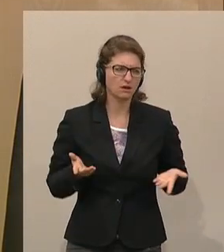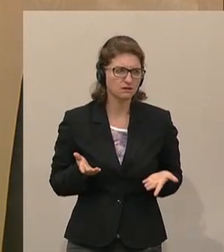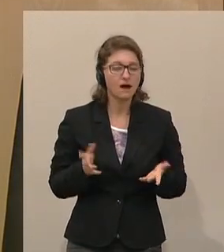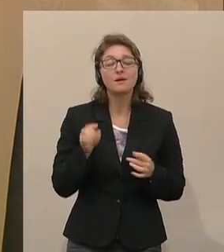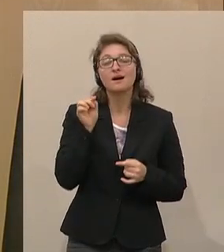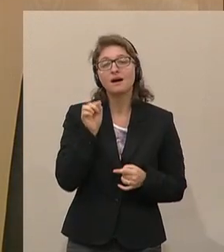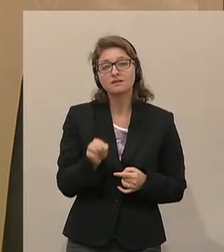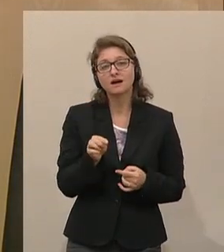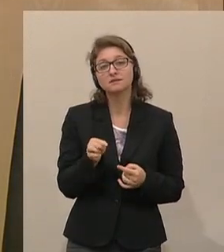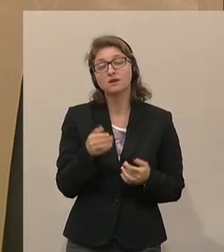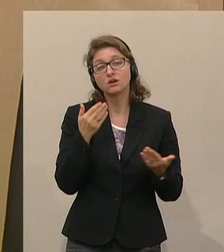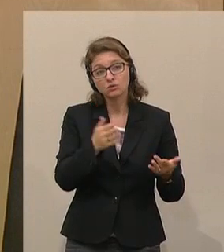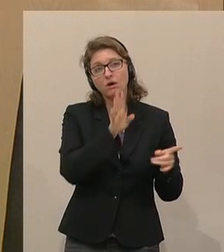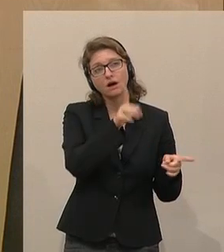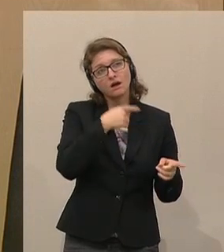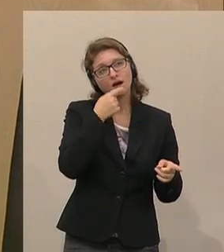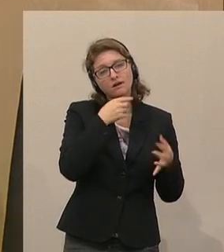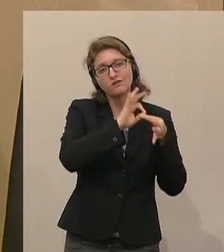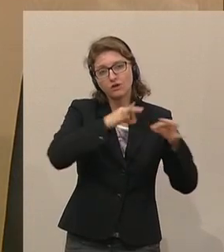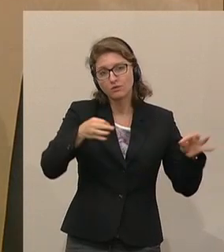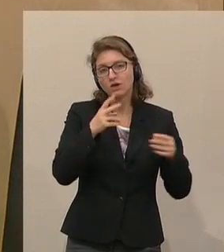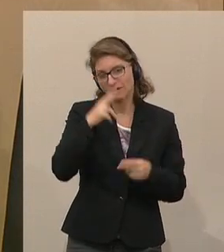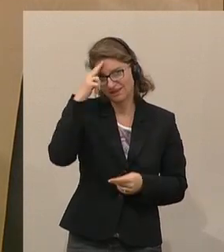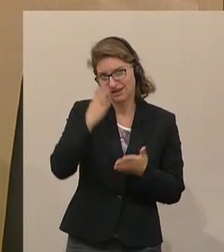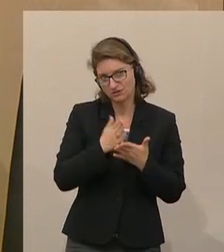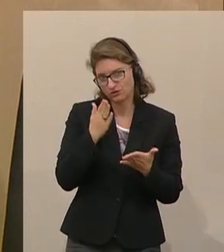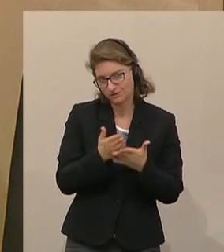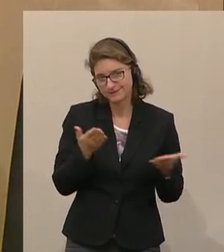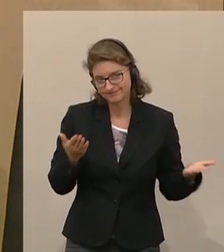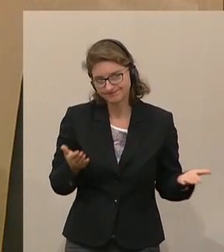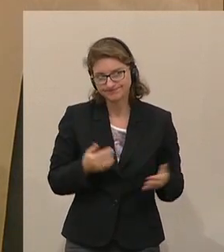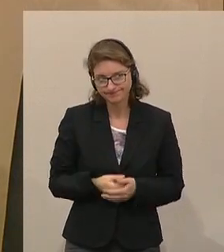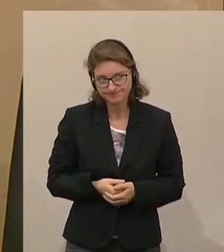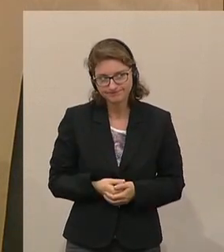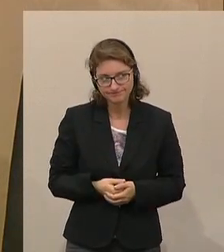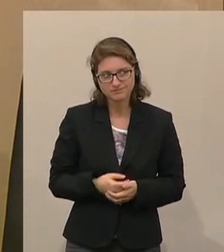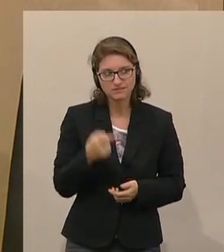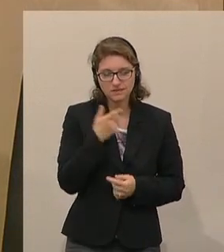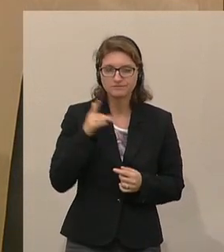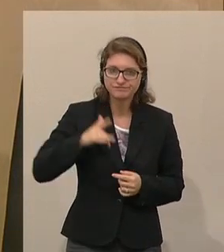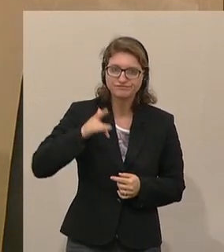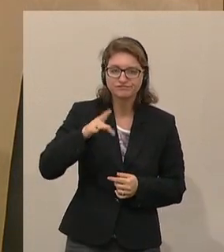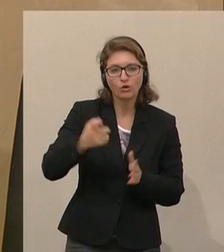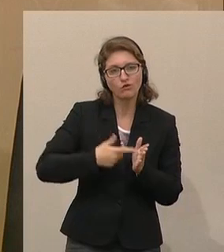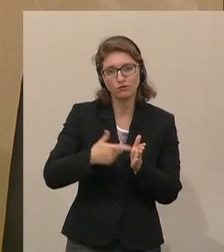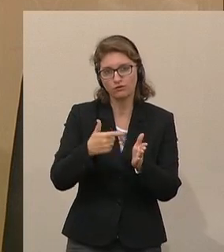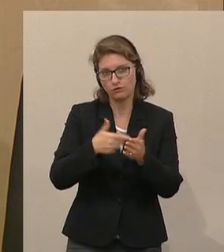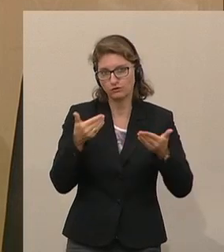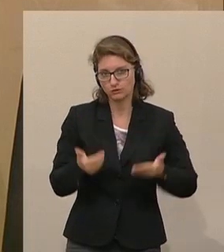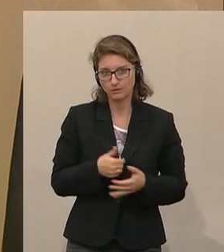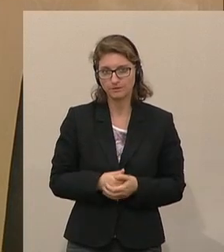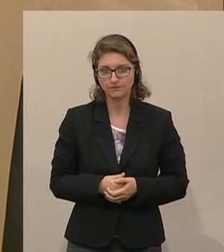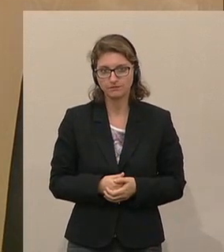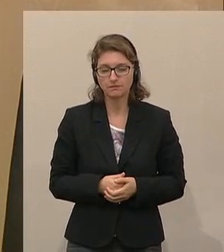Fiktion, die man kennt und die halt immer wieder der Fall ist. Was